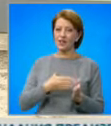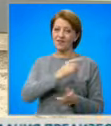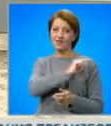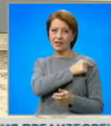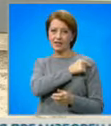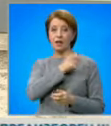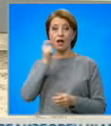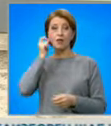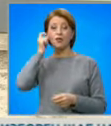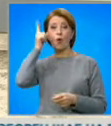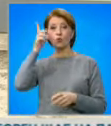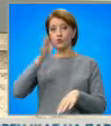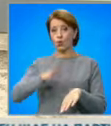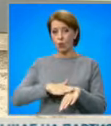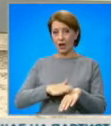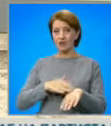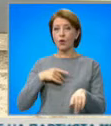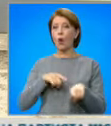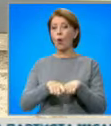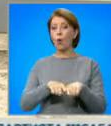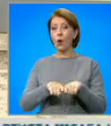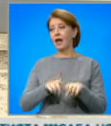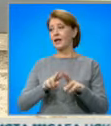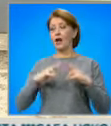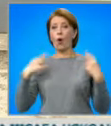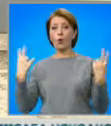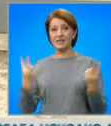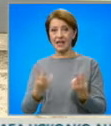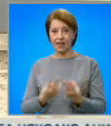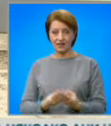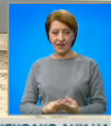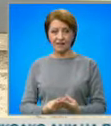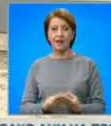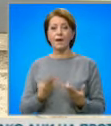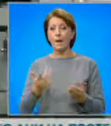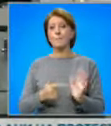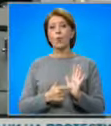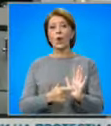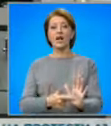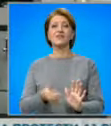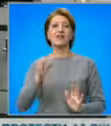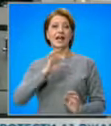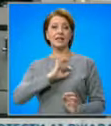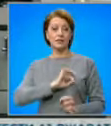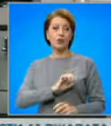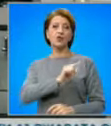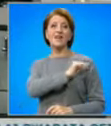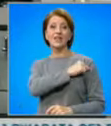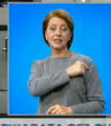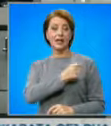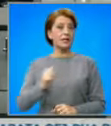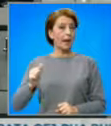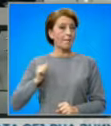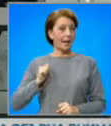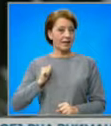и колегите в цял свят показват такива резултати, че именно вакцината е нещо, което пази.